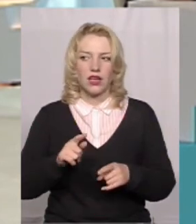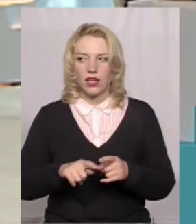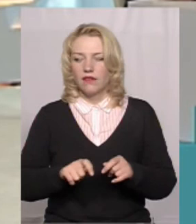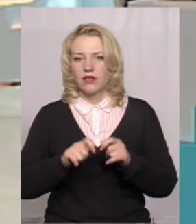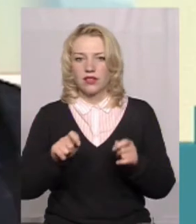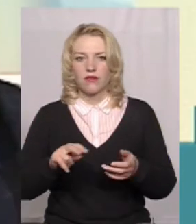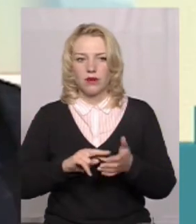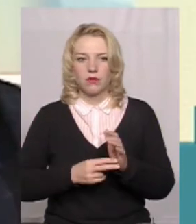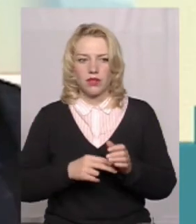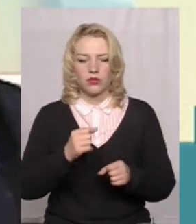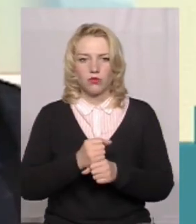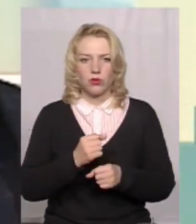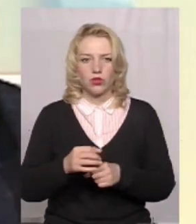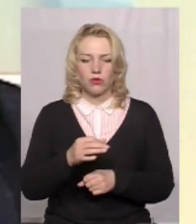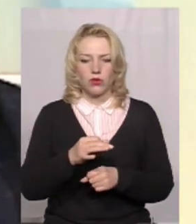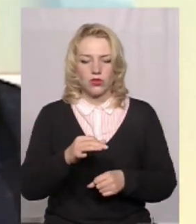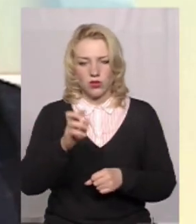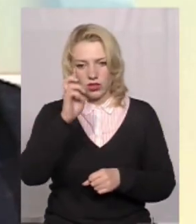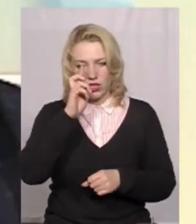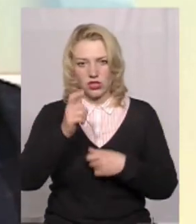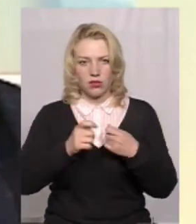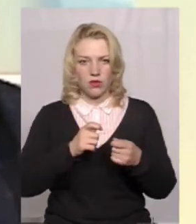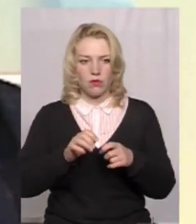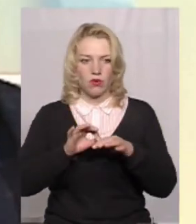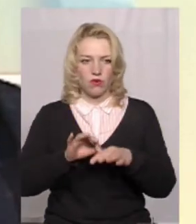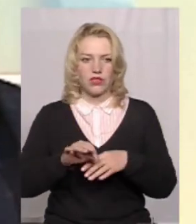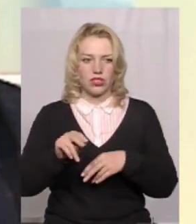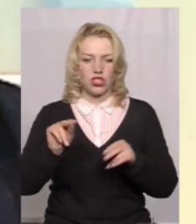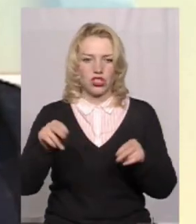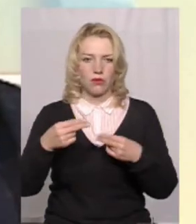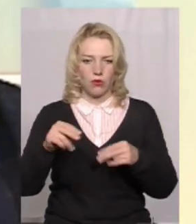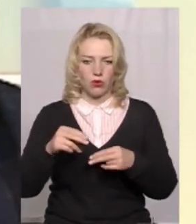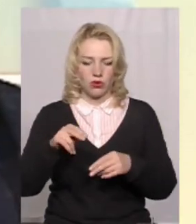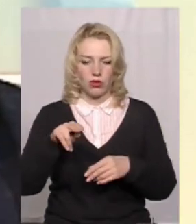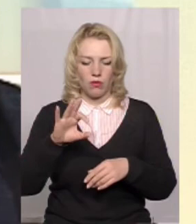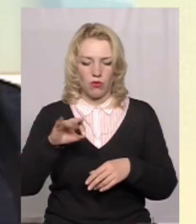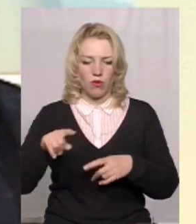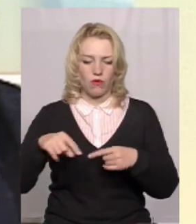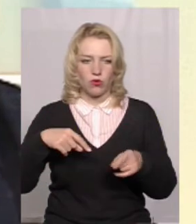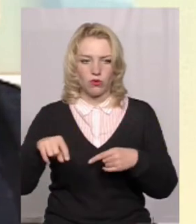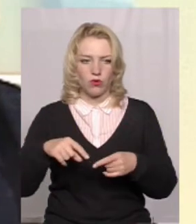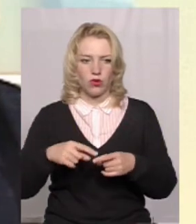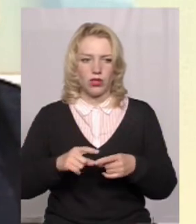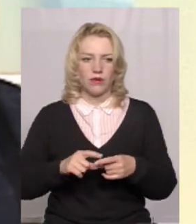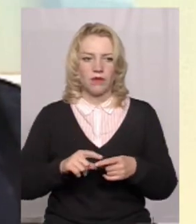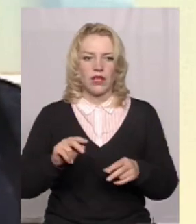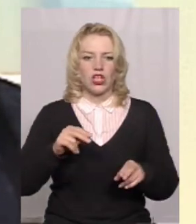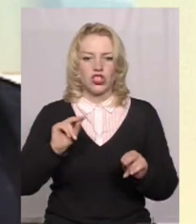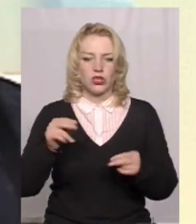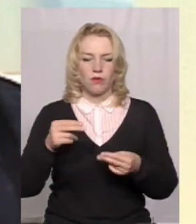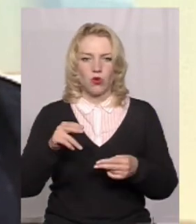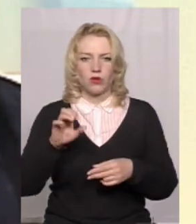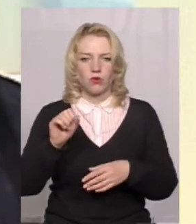план роботи обласної держадміністрації. Провести чемпіонат по футболу, основні заходи на цей тиждень, чемпіонат по